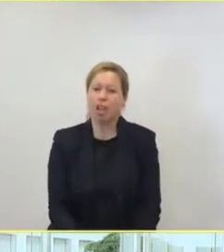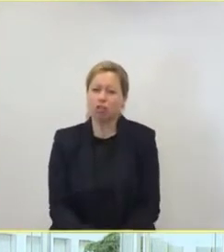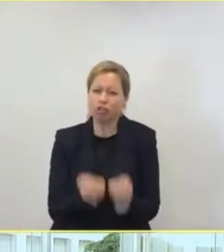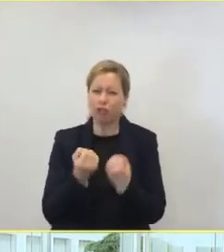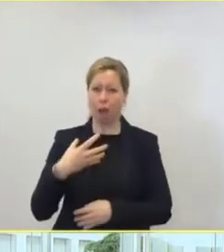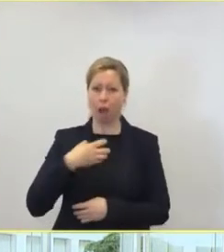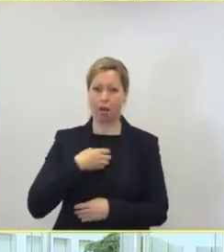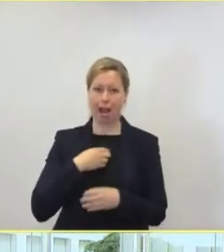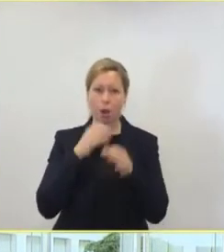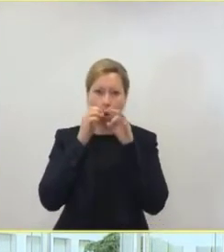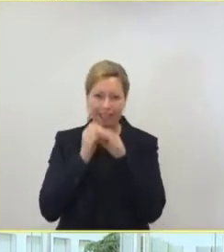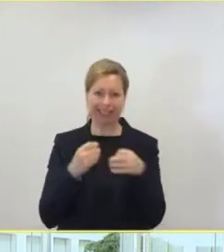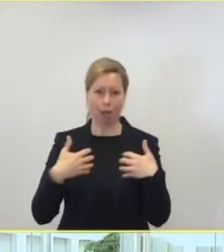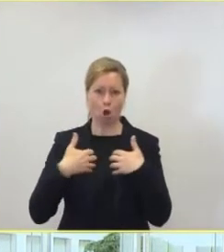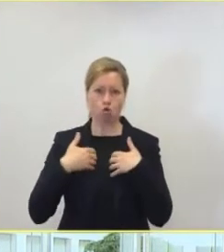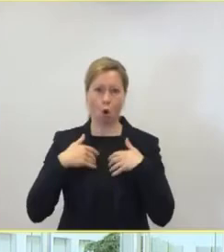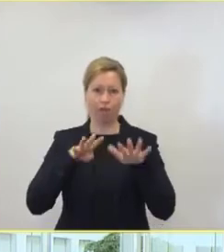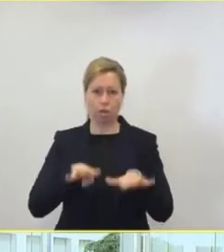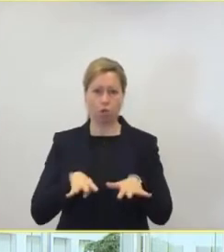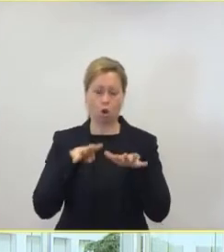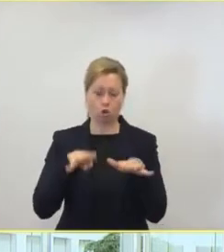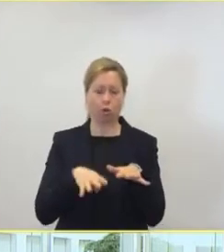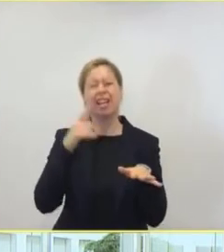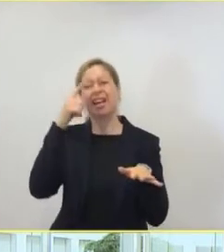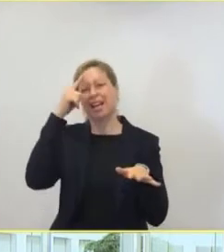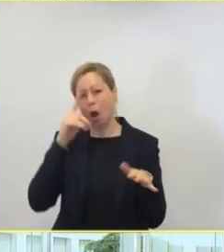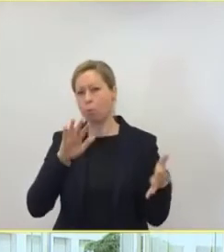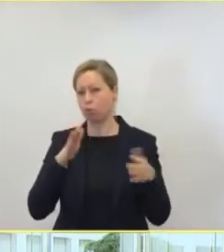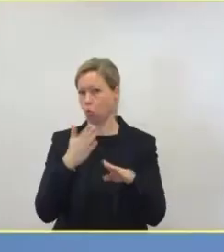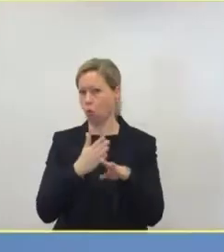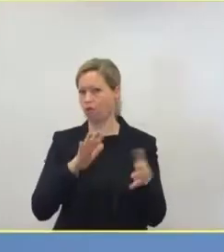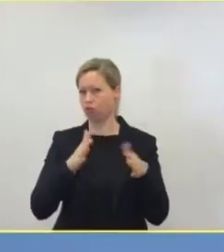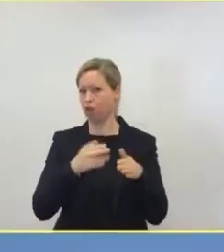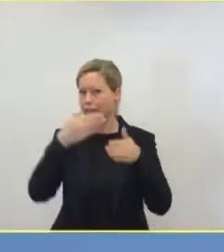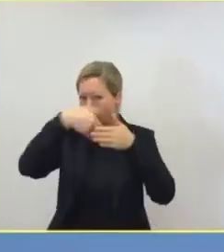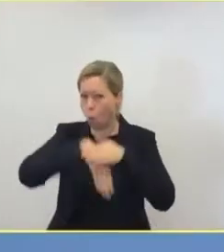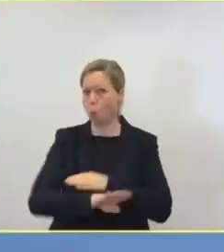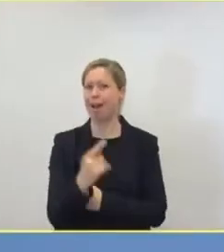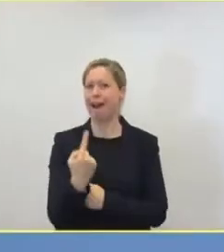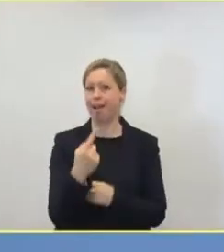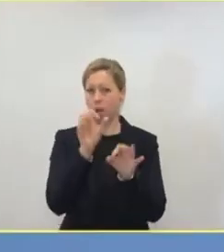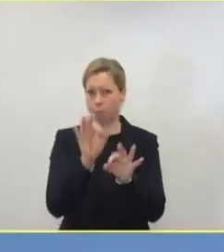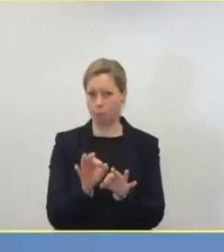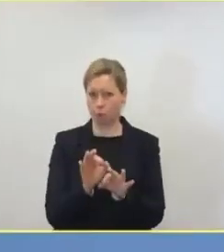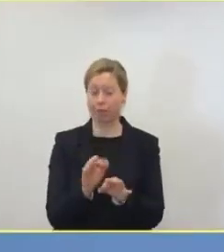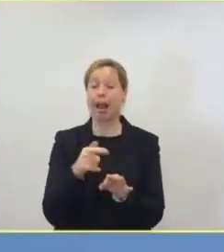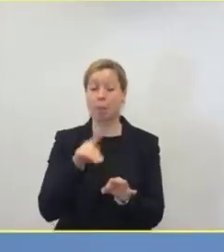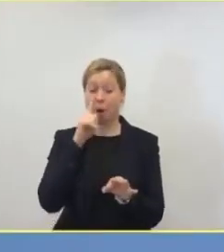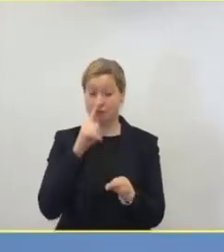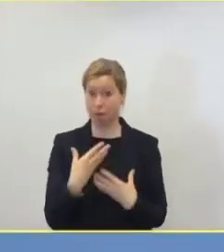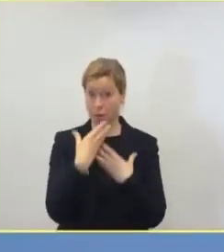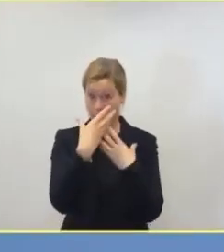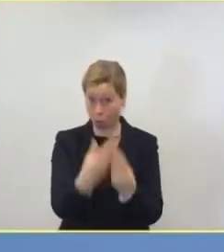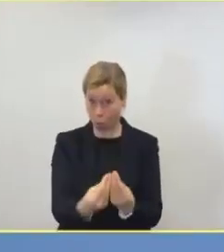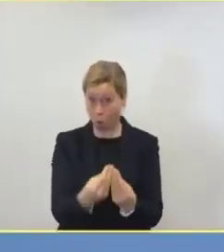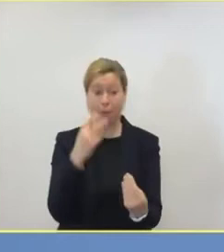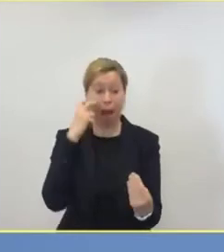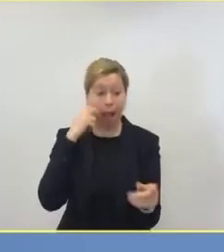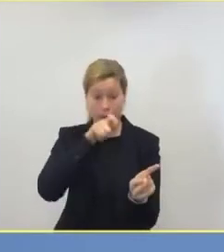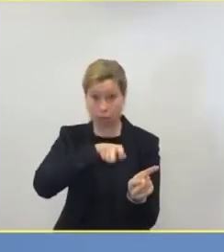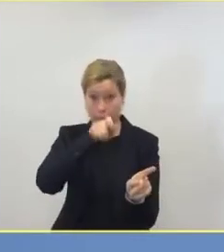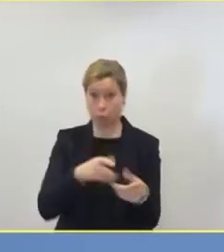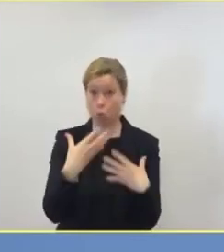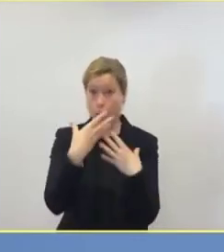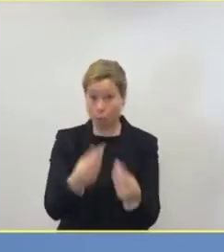extrem gering ist. Sicherlich weit unter 1 Prozent. Wenn ich aber dann doch eine schwere Lungenentzündung kriege, wenn ich älter bin, wenn ich beatmet werde,